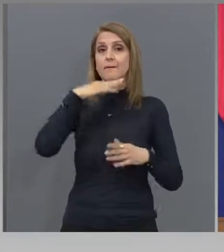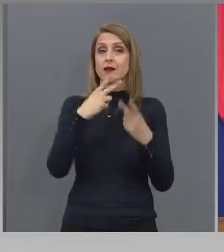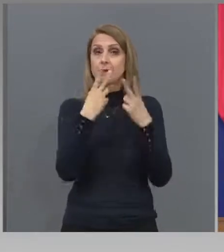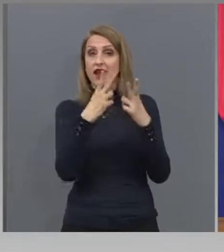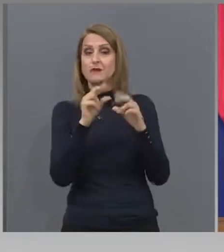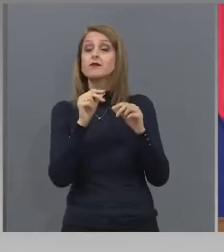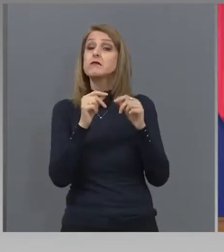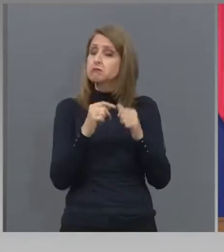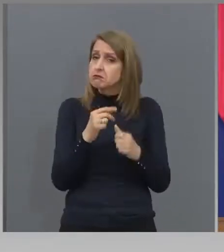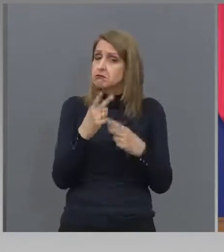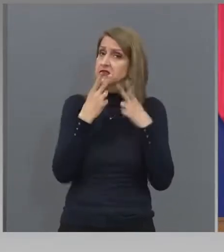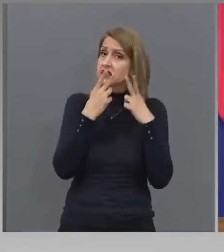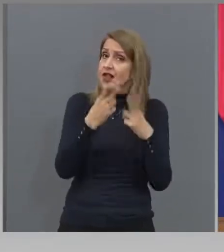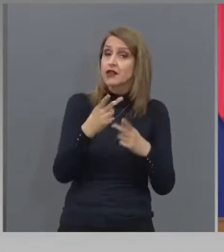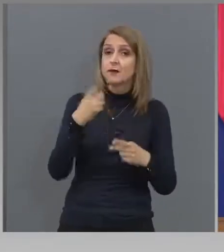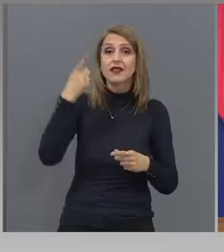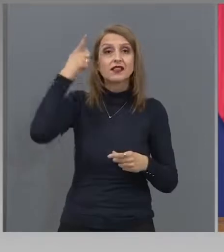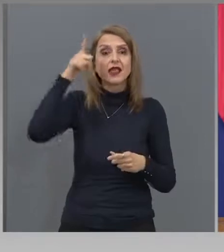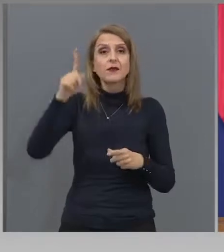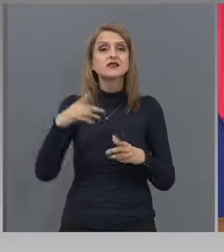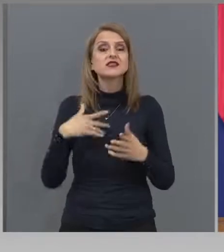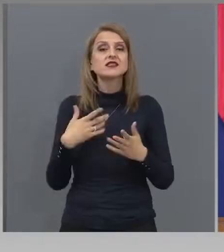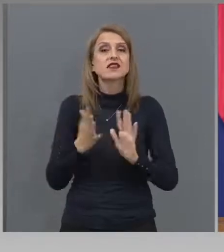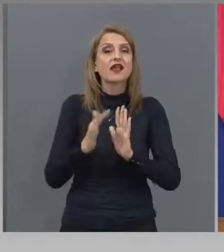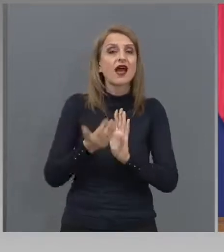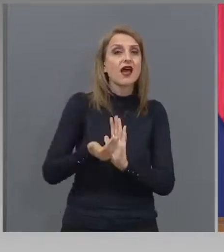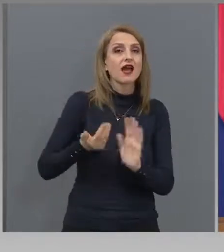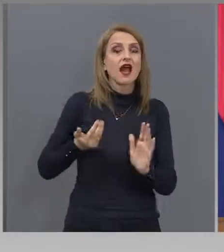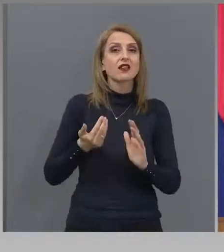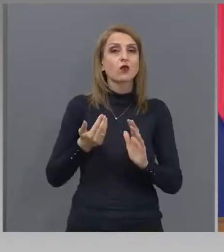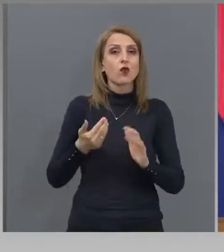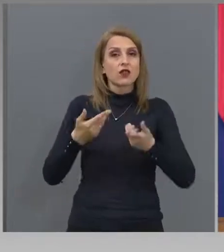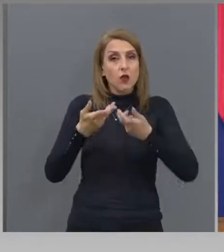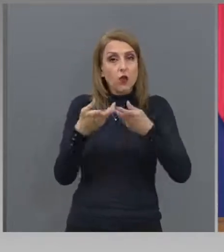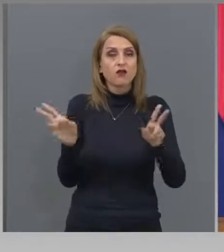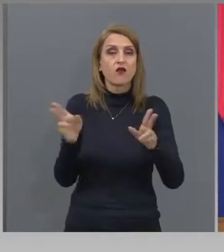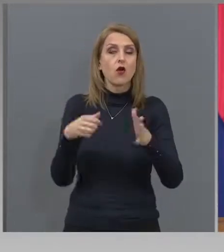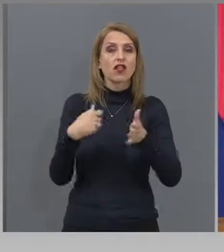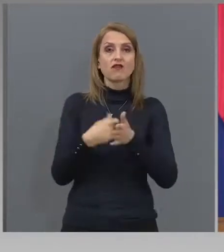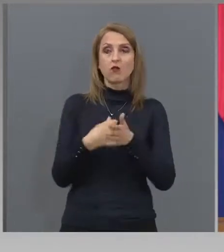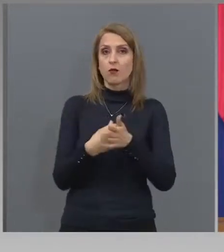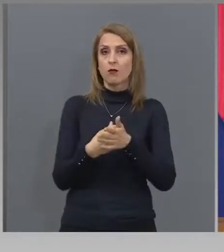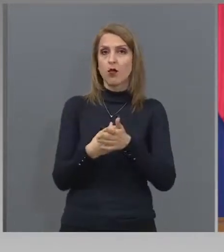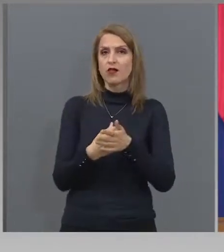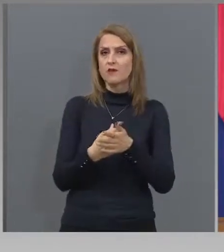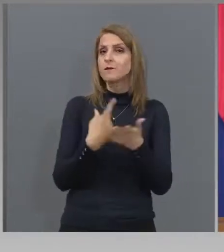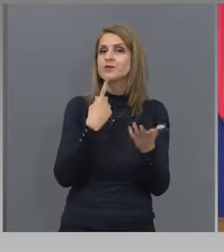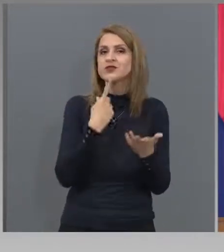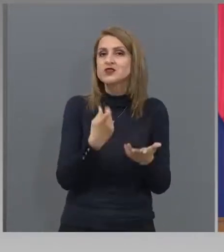искат да отворят футбола. Защо? Защото това е още един социален отдушник.